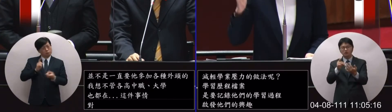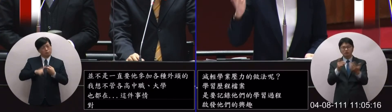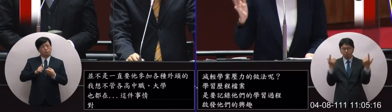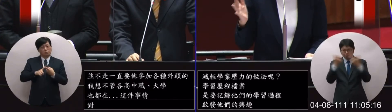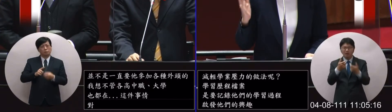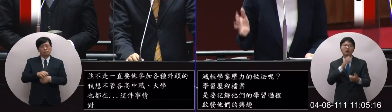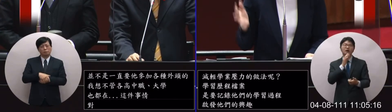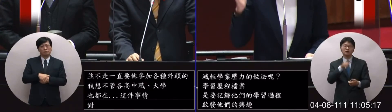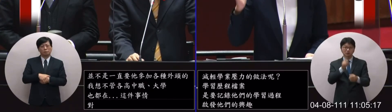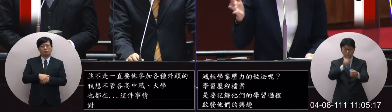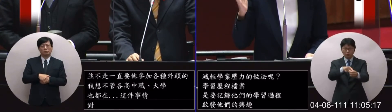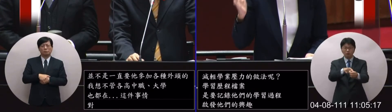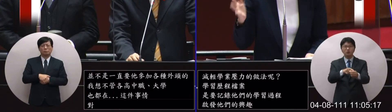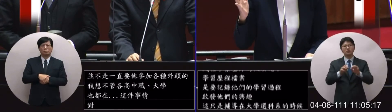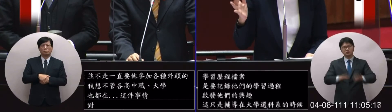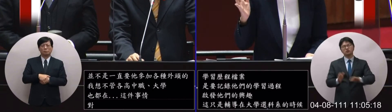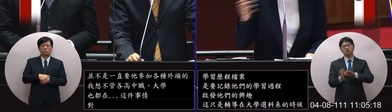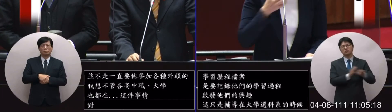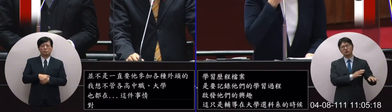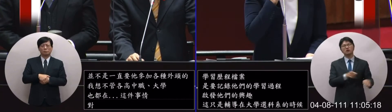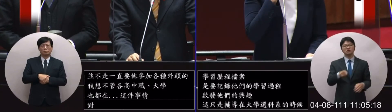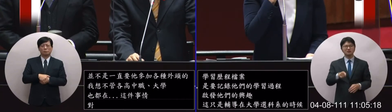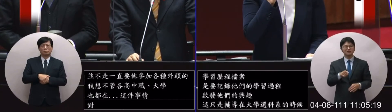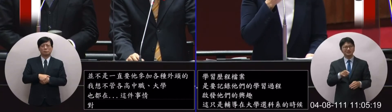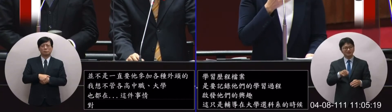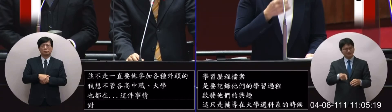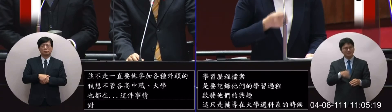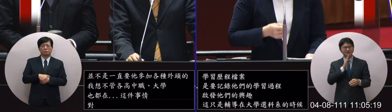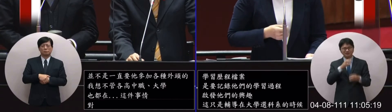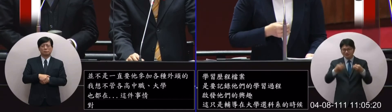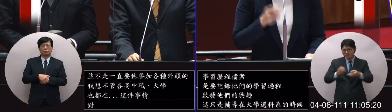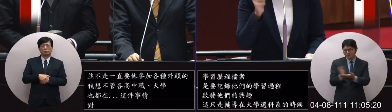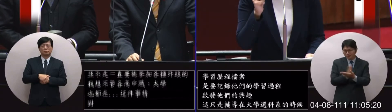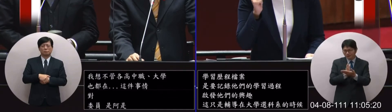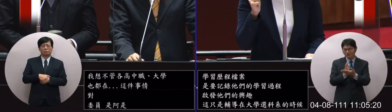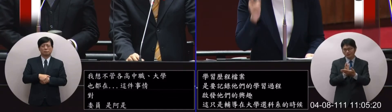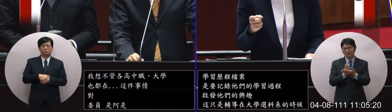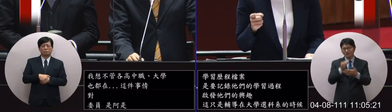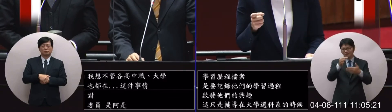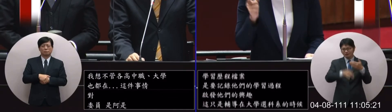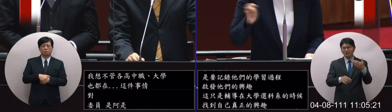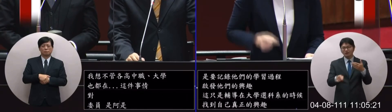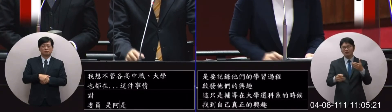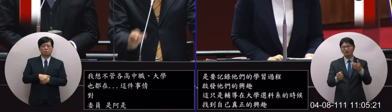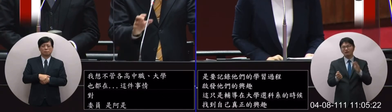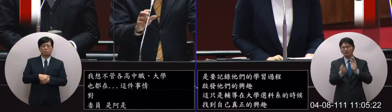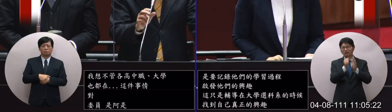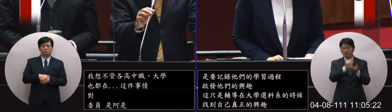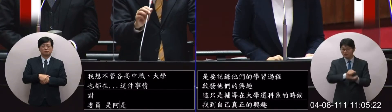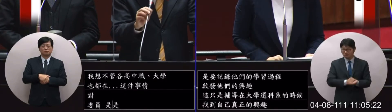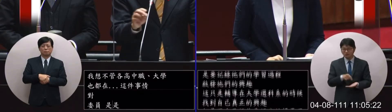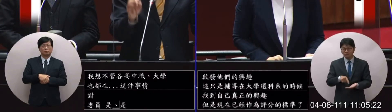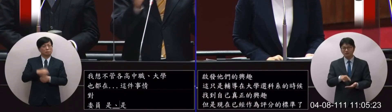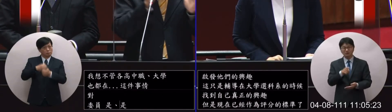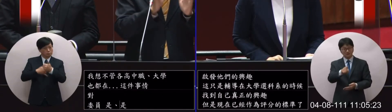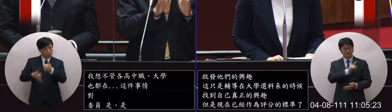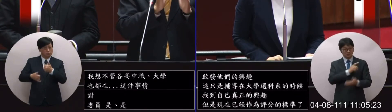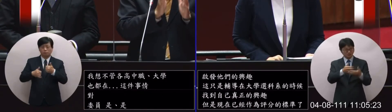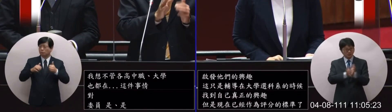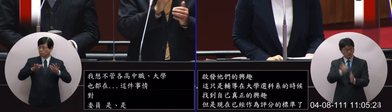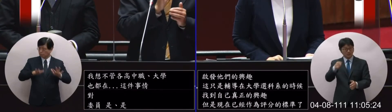現在已經做為評分的標準了所以部長你要發現你到底有沒有了解委員